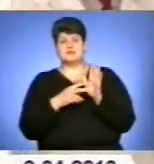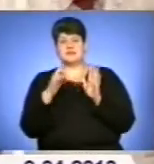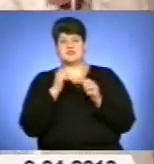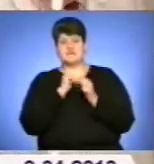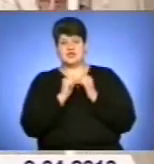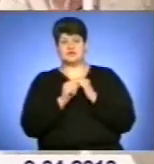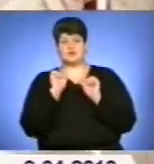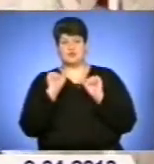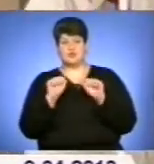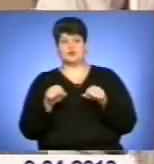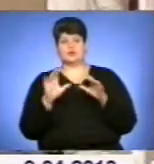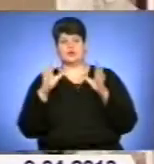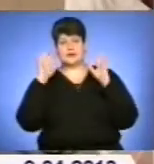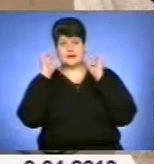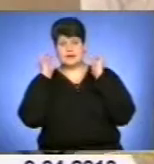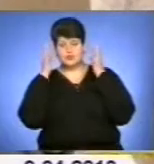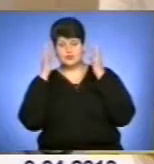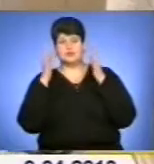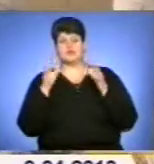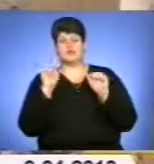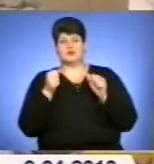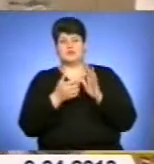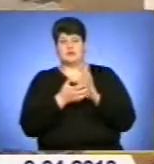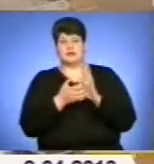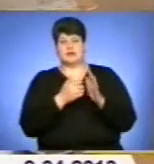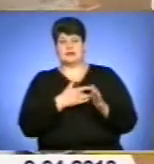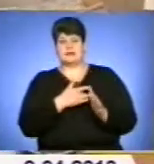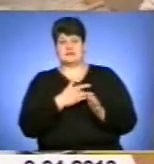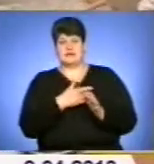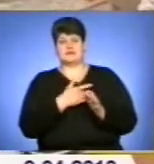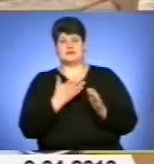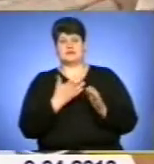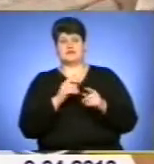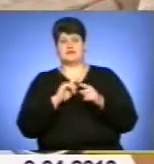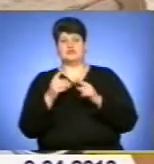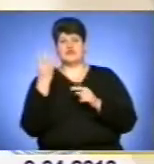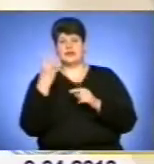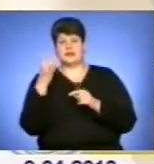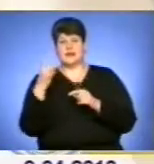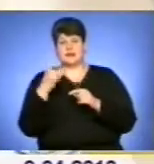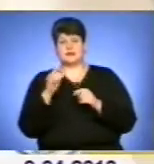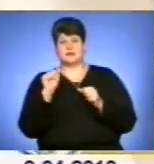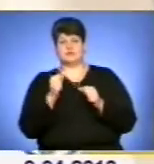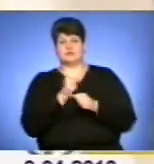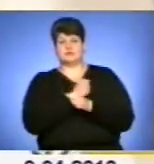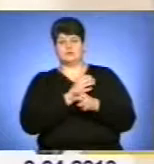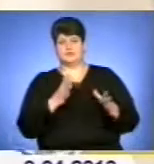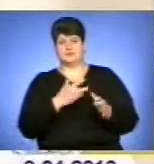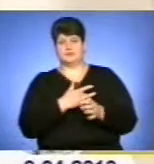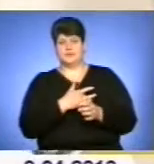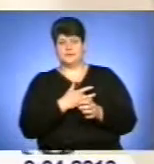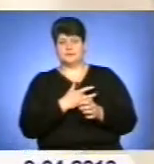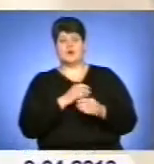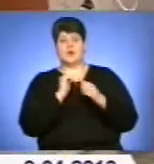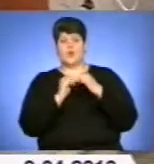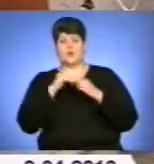виникають інсульти. У шість разів серцева недостатність. Пришвидшується у чотири рази розвиток ішемічної хвороби. Щороку